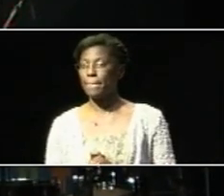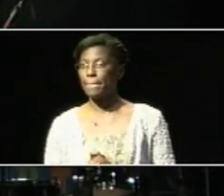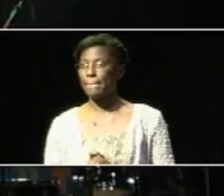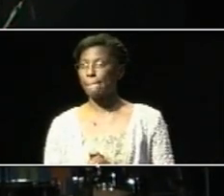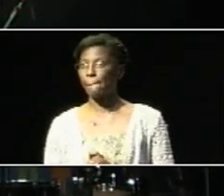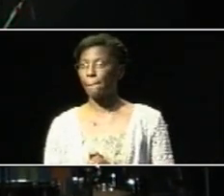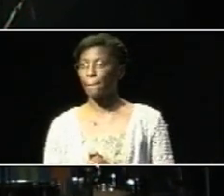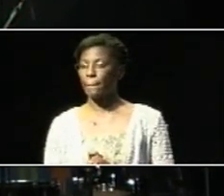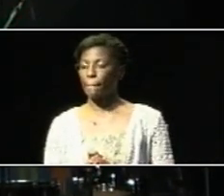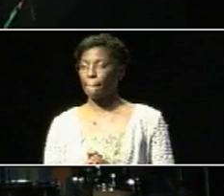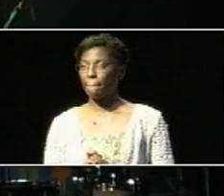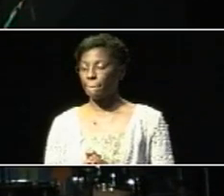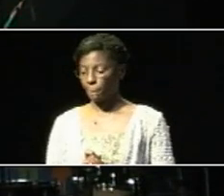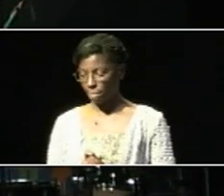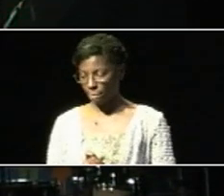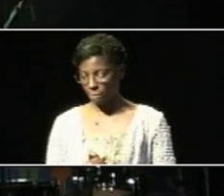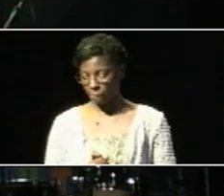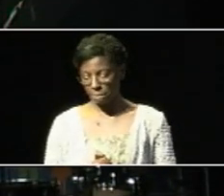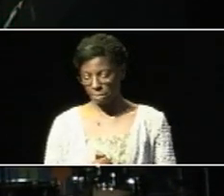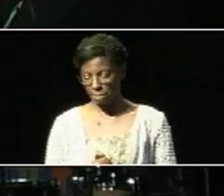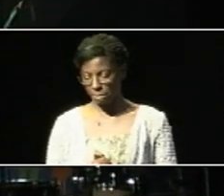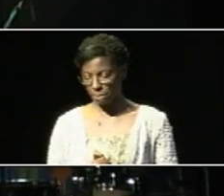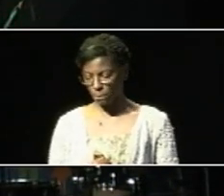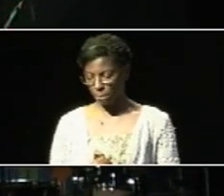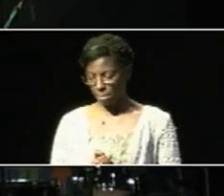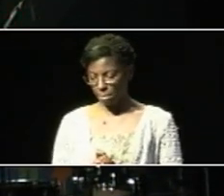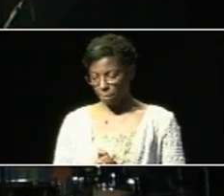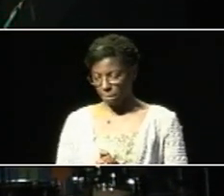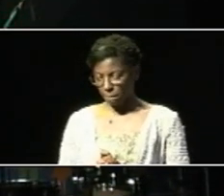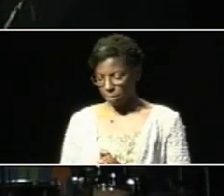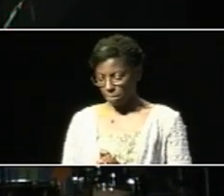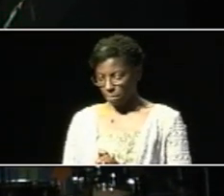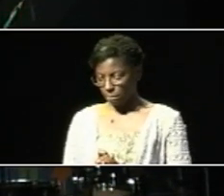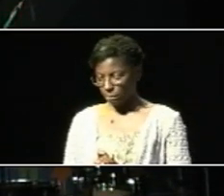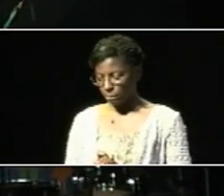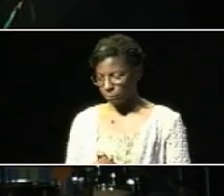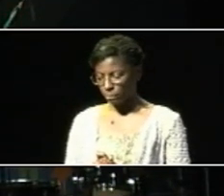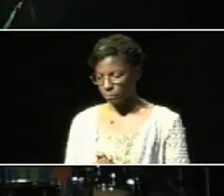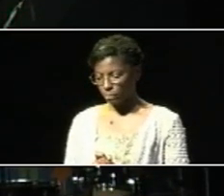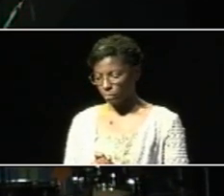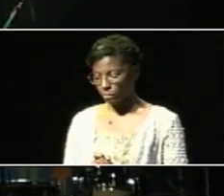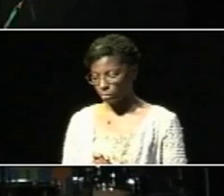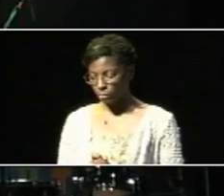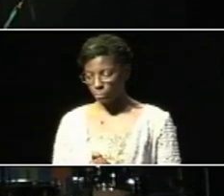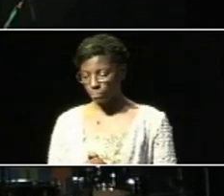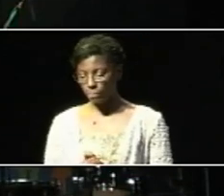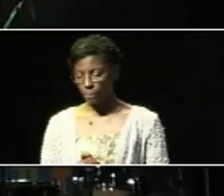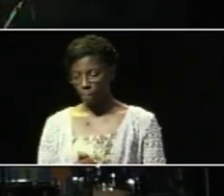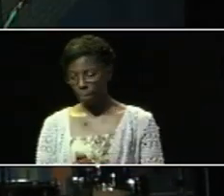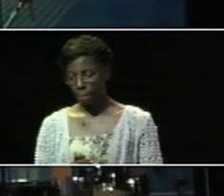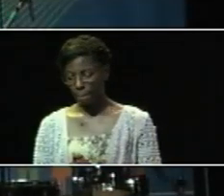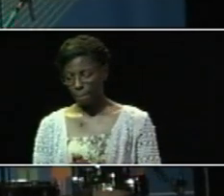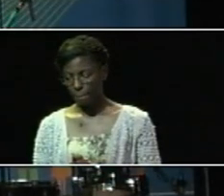mon appréciation de ce Fédération